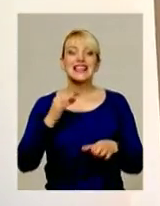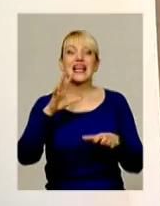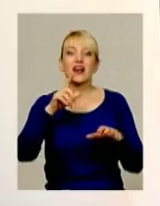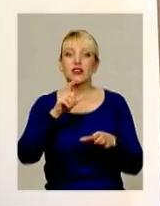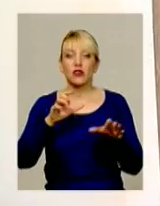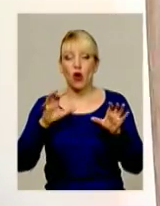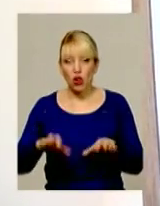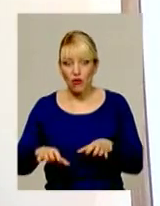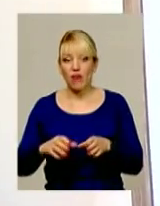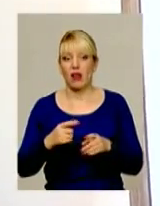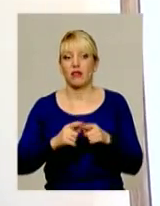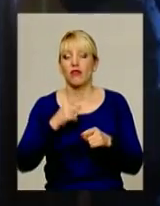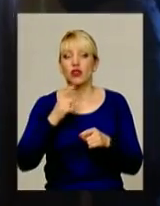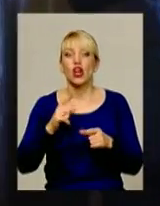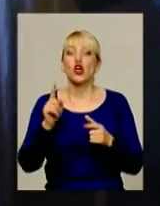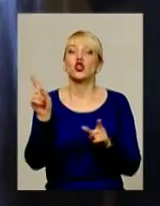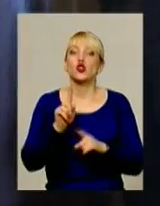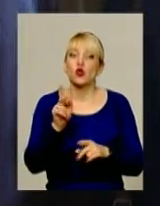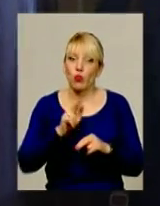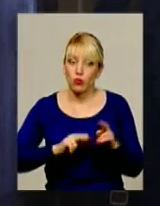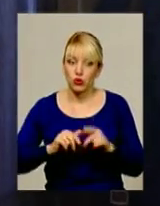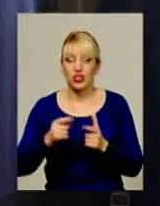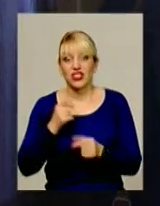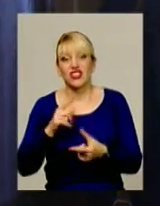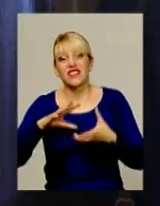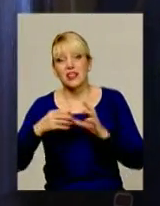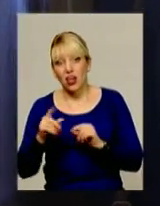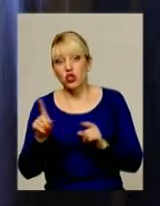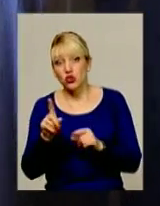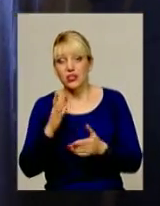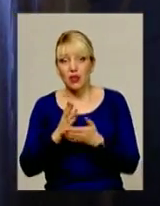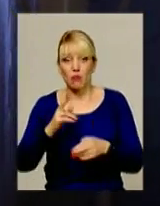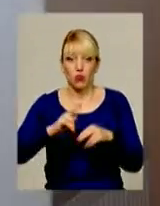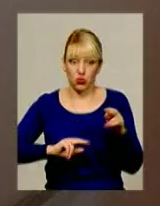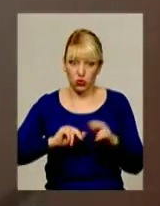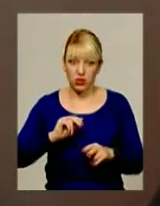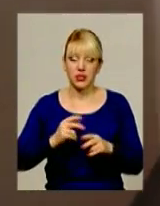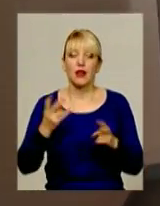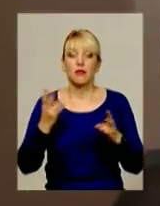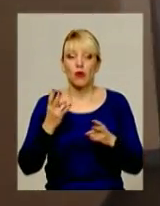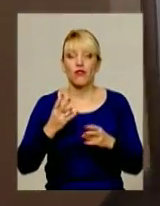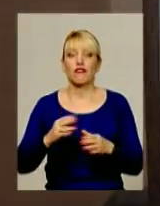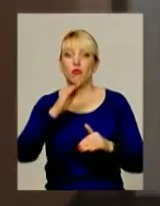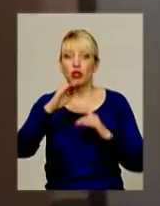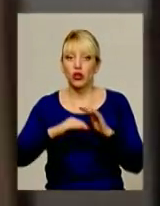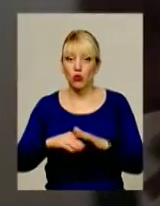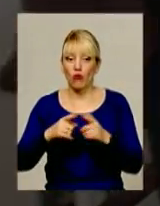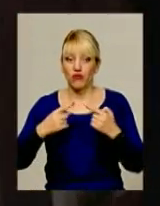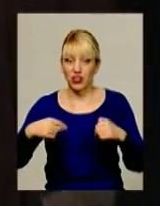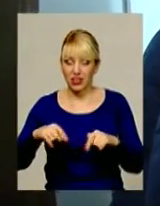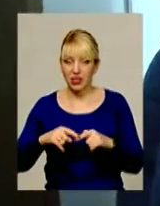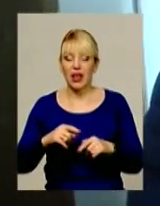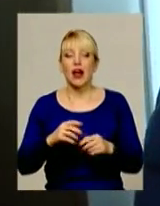з'ясувати, що будується і чи взагалі будується на сільськогосподарській землі, має підпорядкований йому відділ архітектури та землеустрою